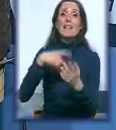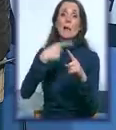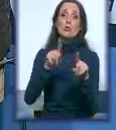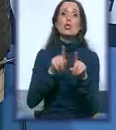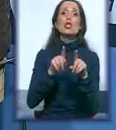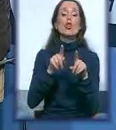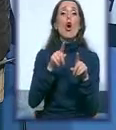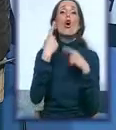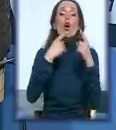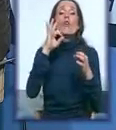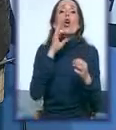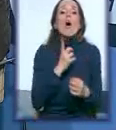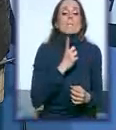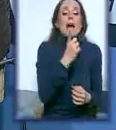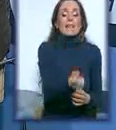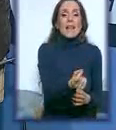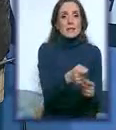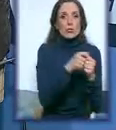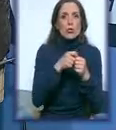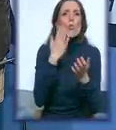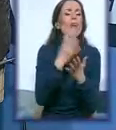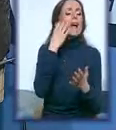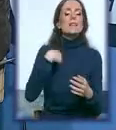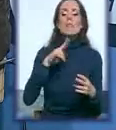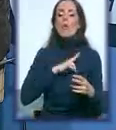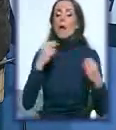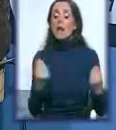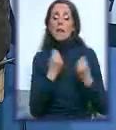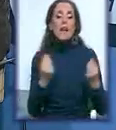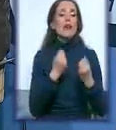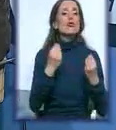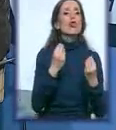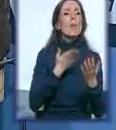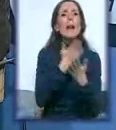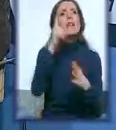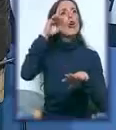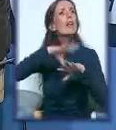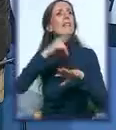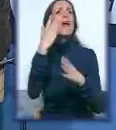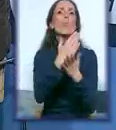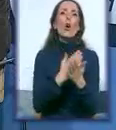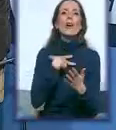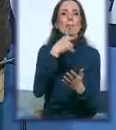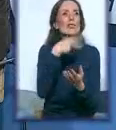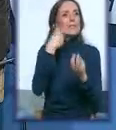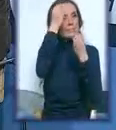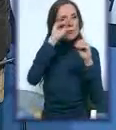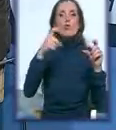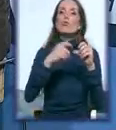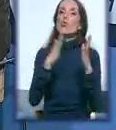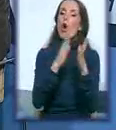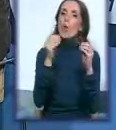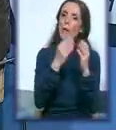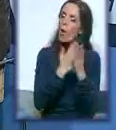udruženjima. Znači baš kad god smo imali neku ideju, predlog, program da afirmišemo, da najavimo, Studio B uvek izašao u susret i to vrlo